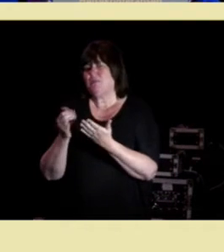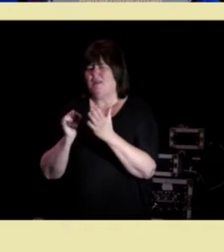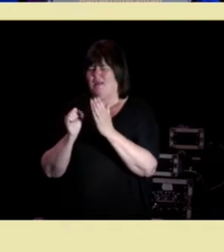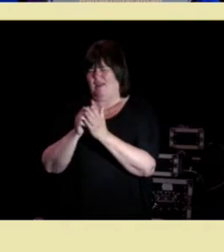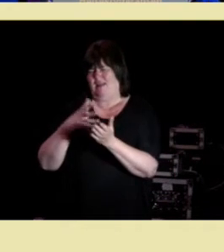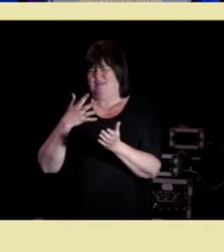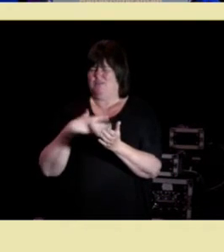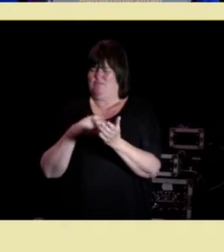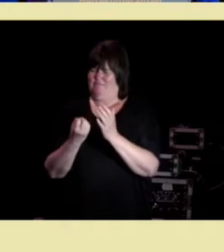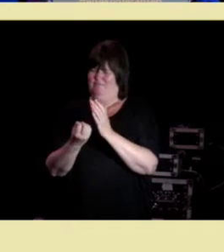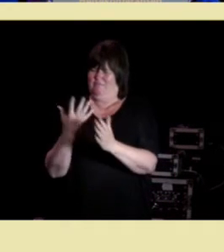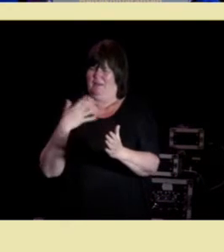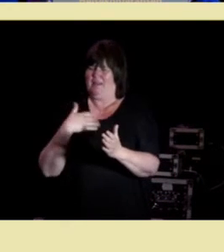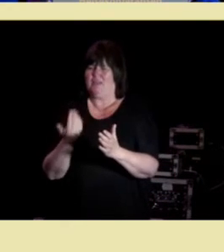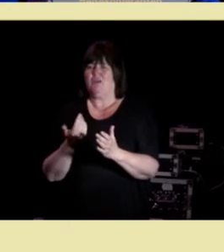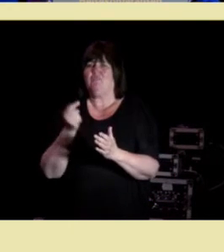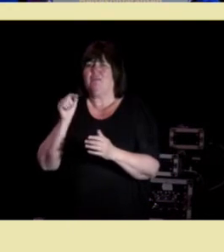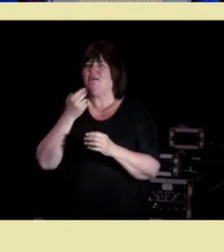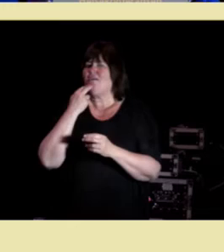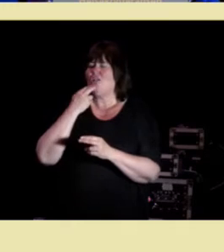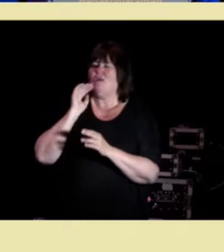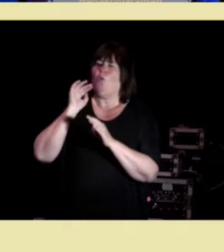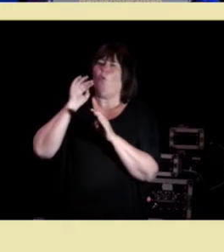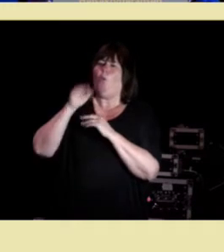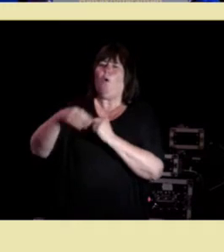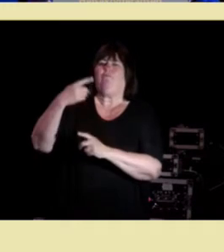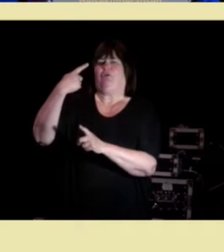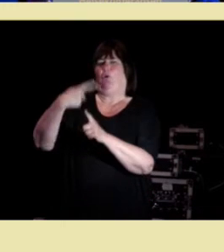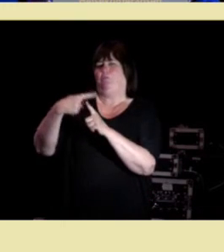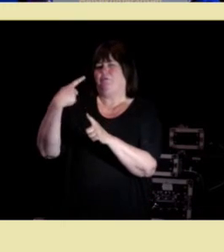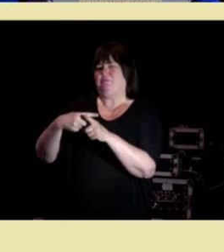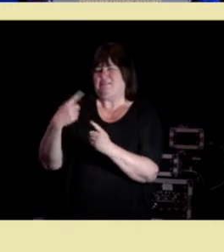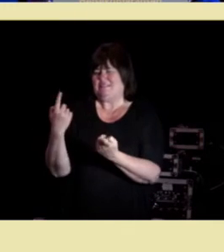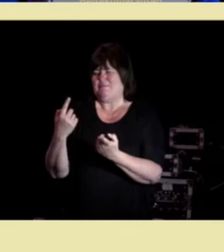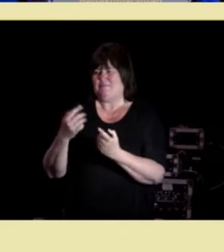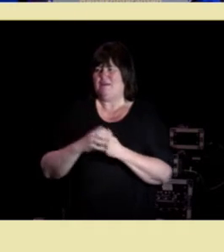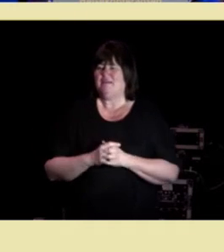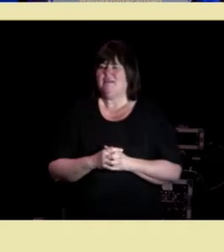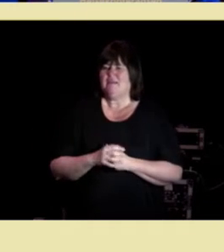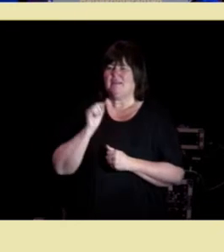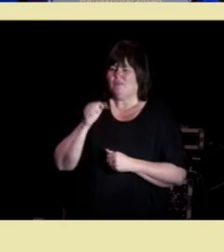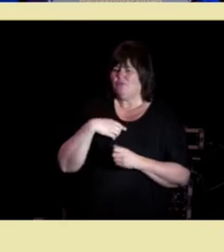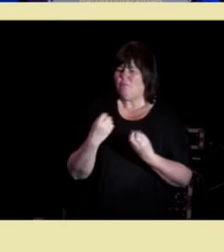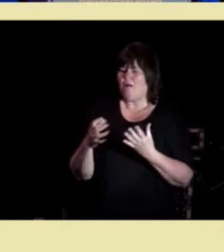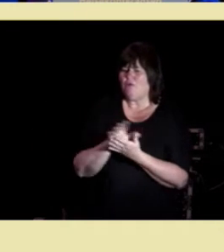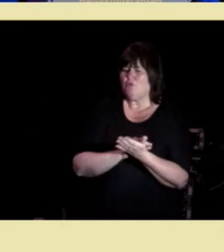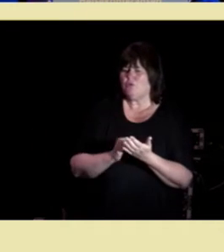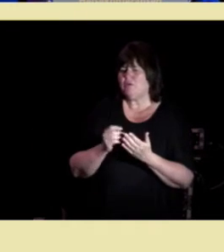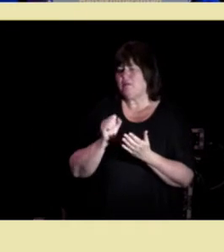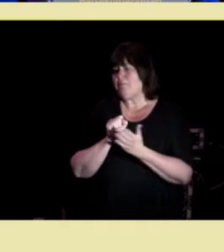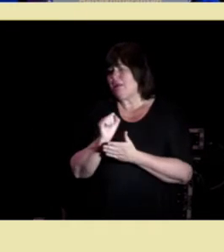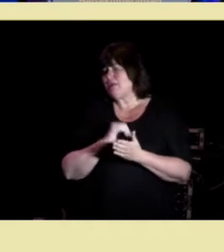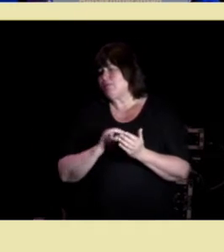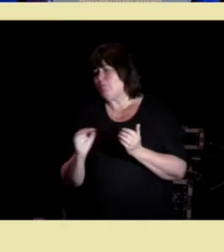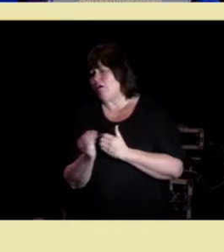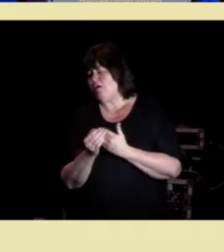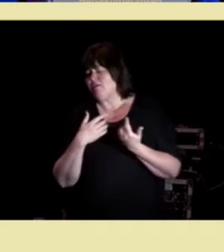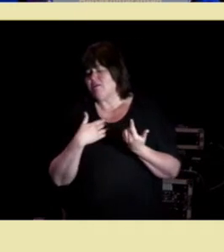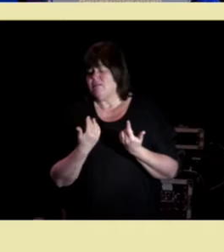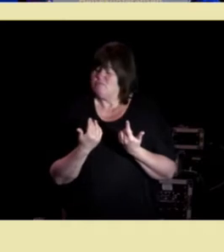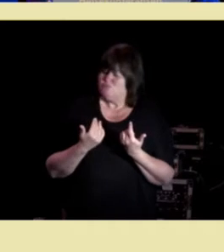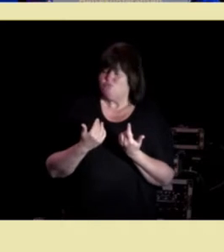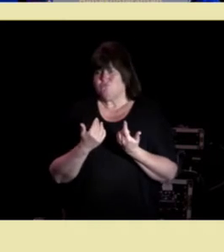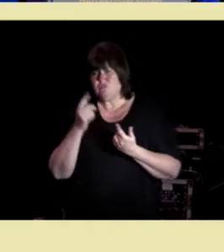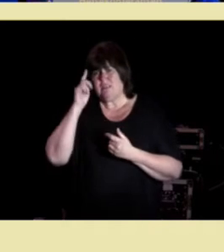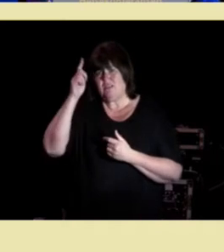overoptimisme og jeg er tilbøyelig til å mene at mange konklusjoner er preget av bakenforliggende i og for seg idealistiske